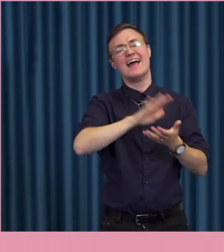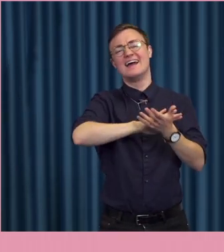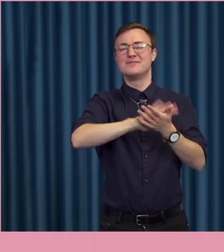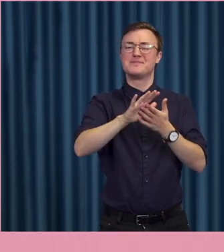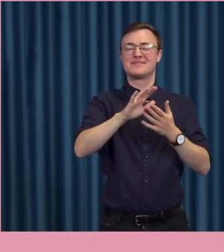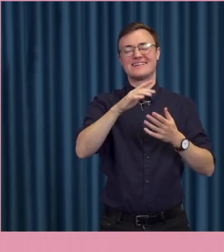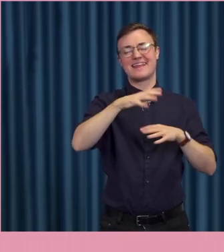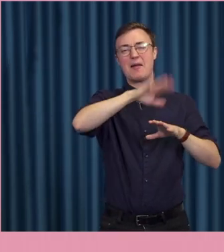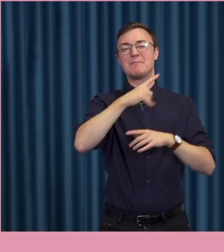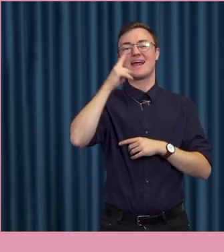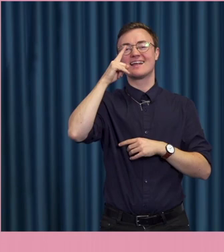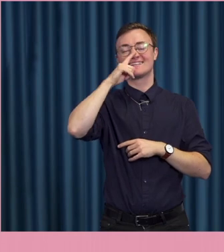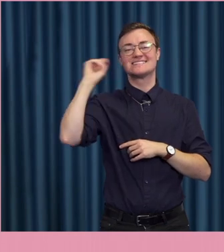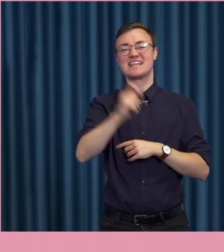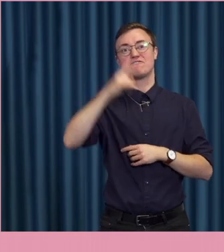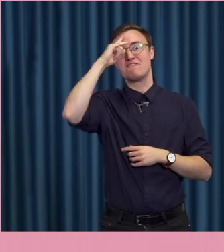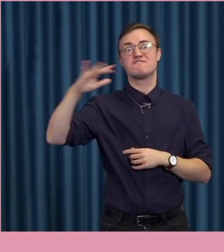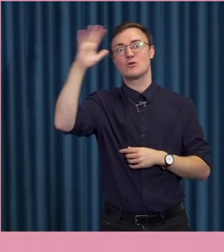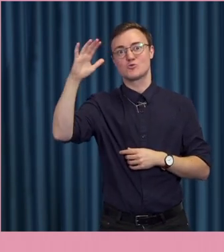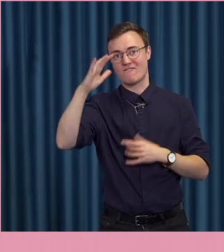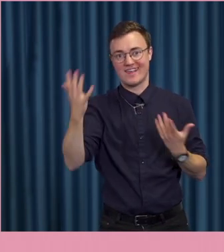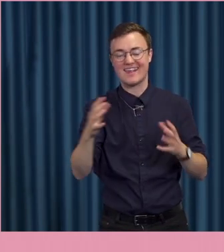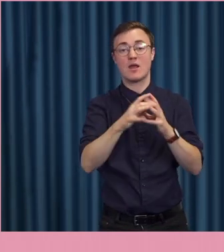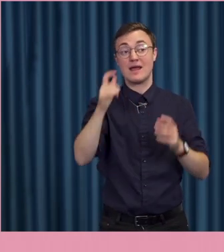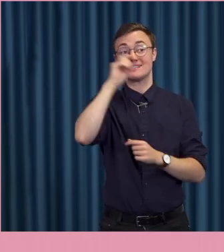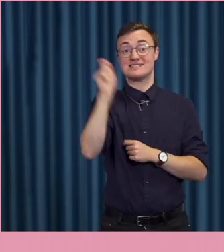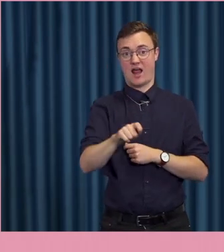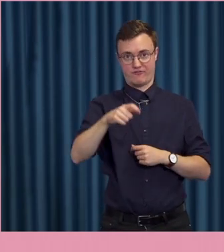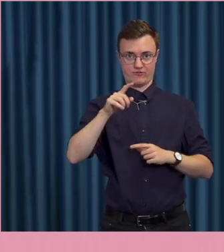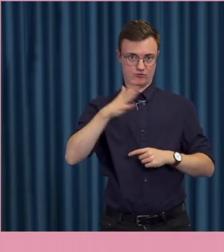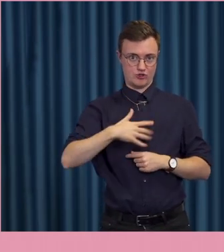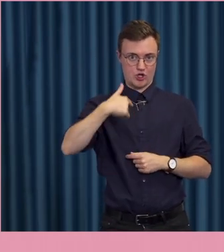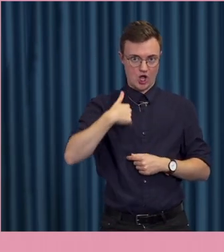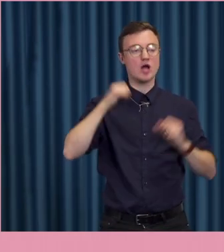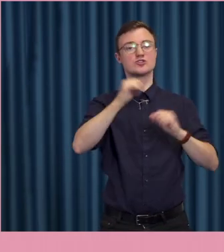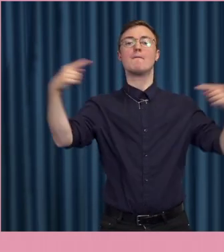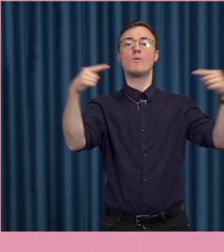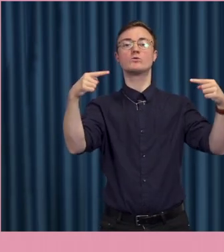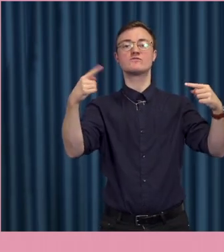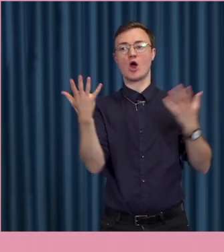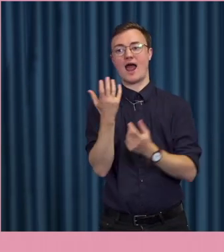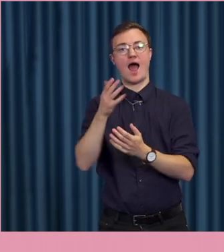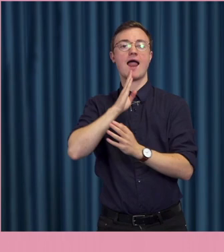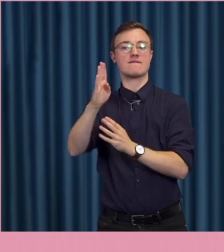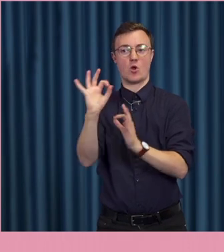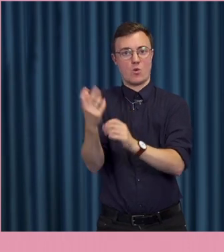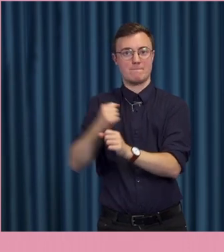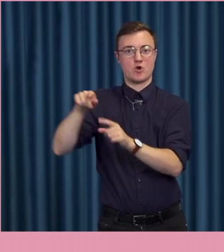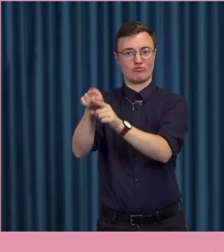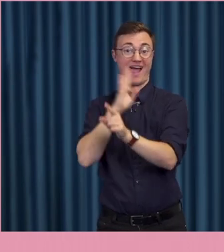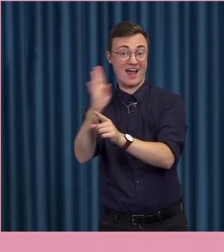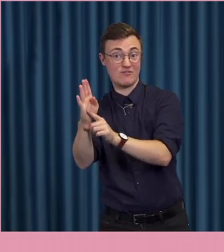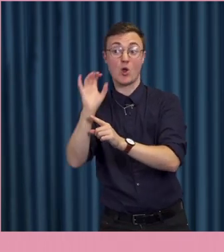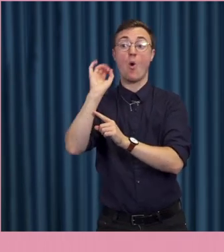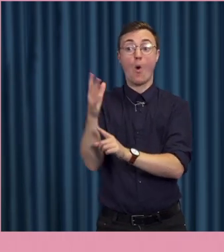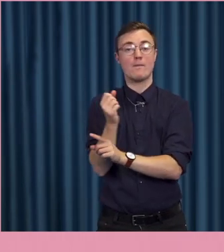fråga. Men för mig har straff en annan funktion också. Det ska nämligen vara proportionerliga straff i förhållande till hur allvarligt brottet är. Och är det brott